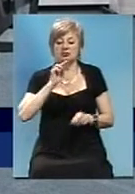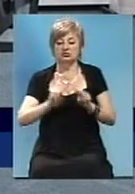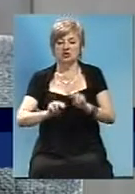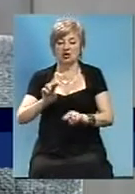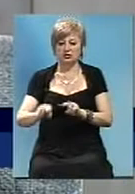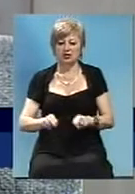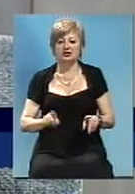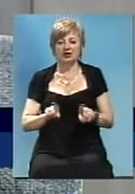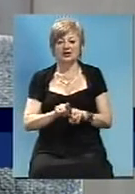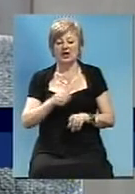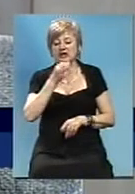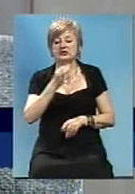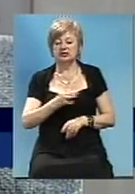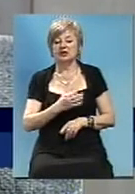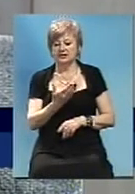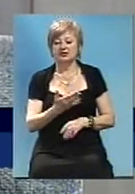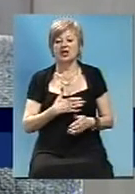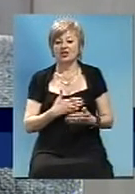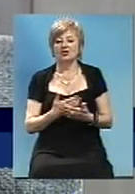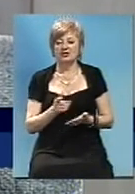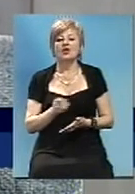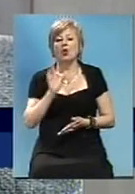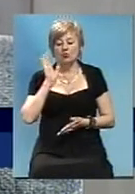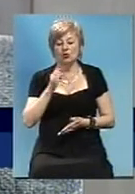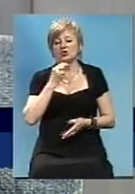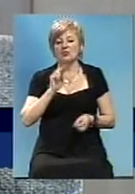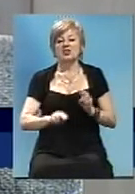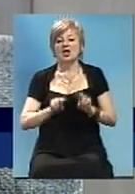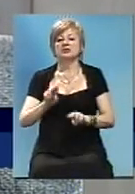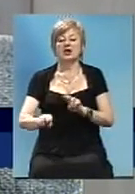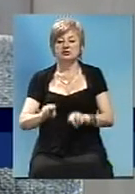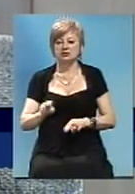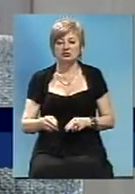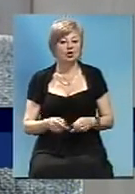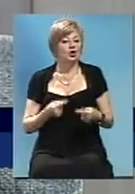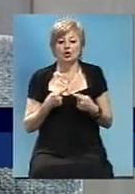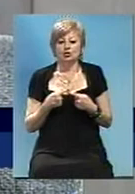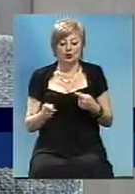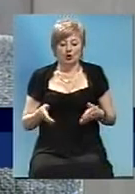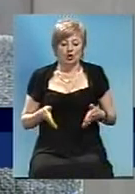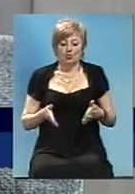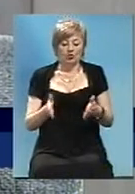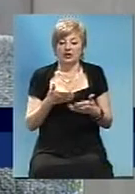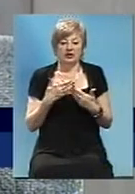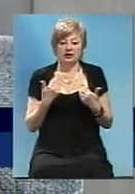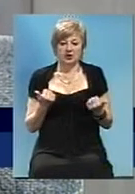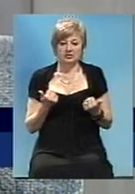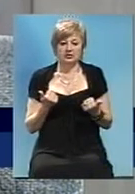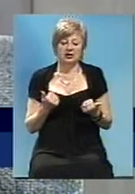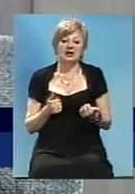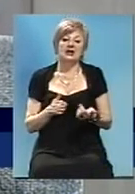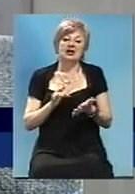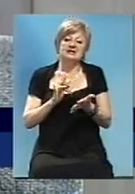выразился активист, будем латать. Других путей нет. По поводу целевого или